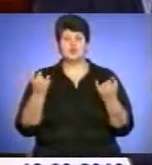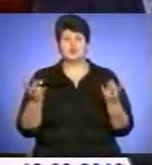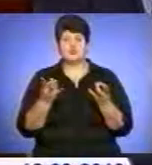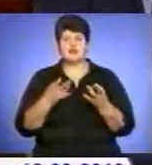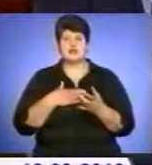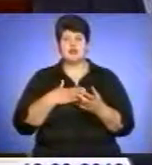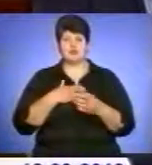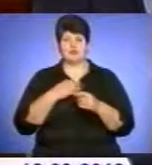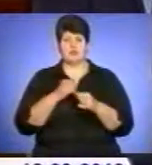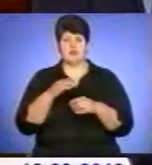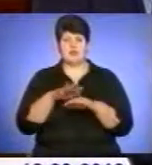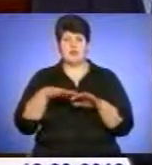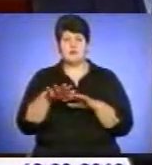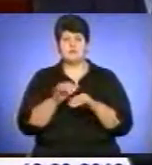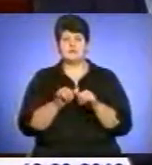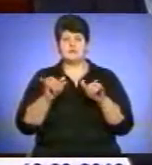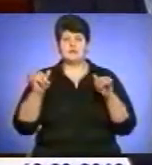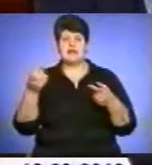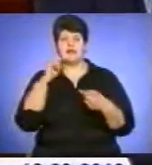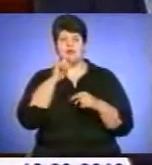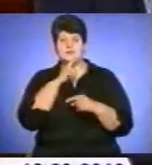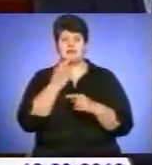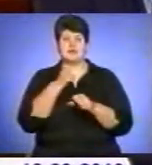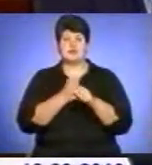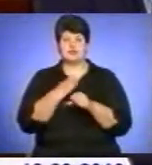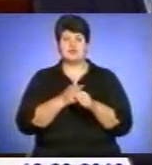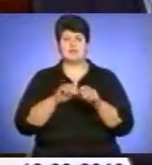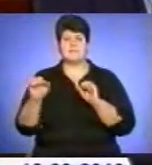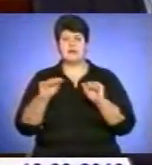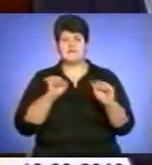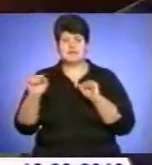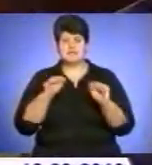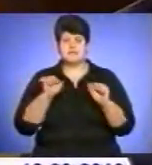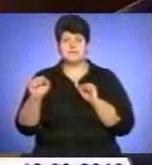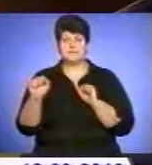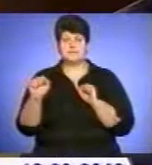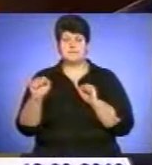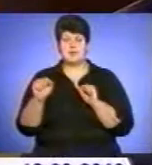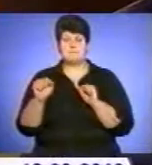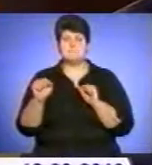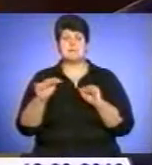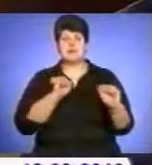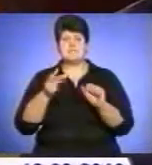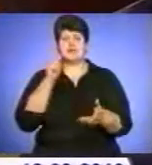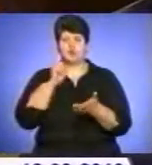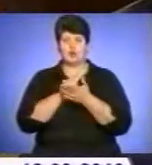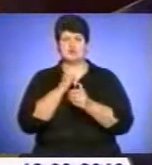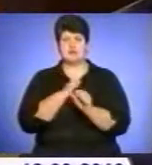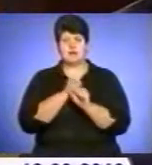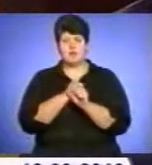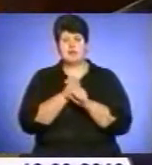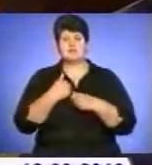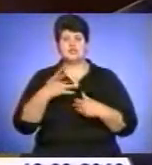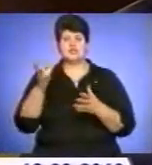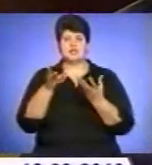розвитая економіка, це працює правительство, і в цьому твірдає опозиція профсоюзів. Парламент має працювати. І ми